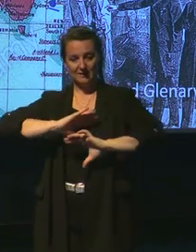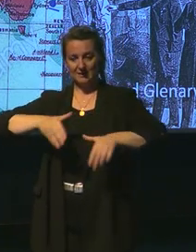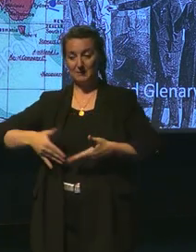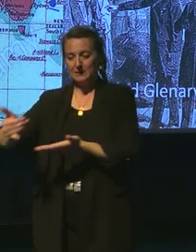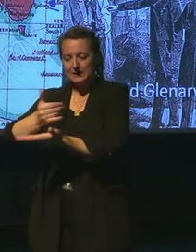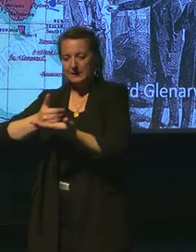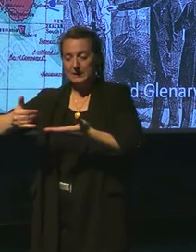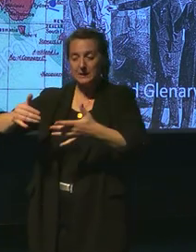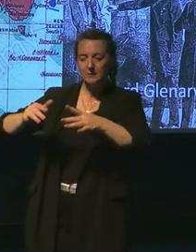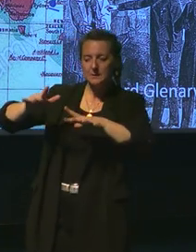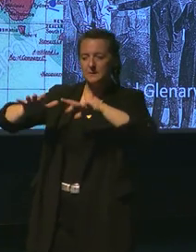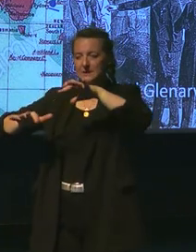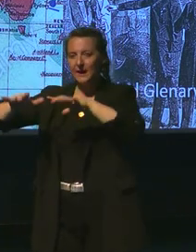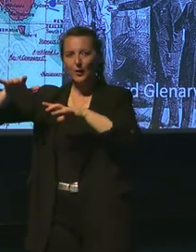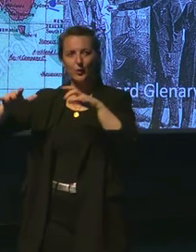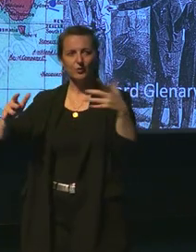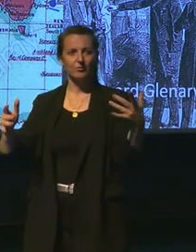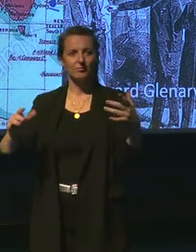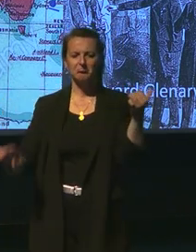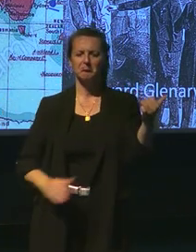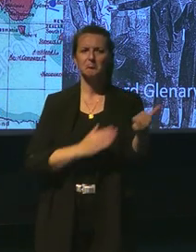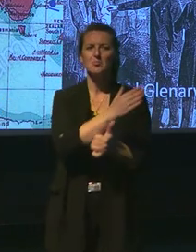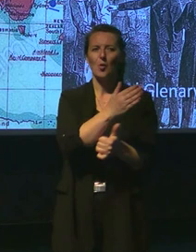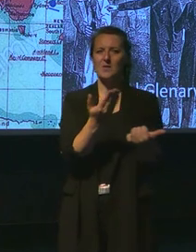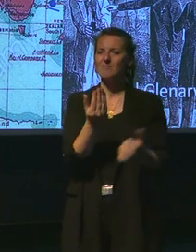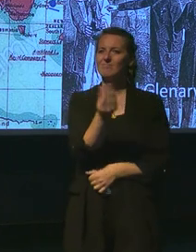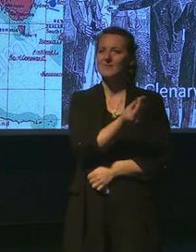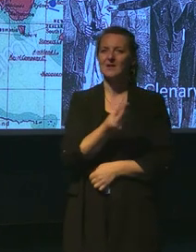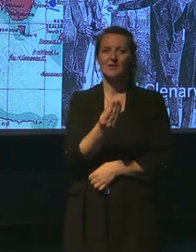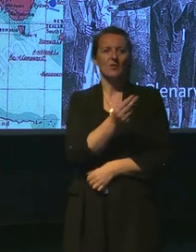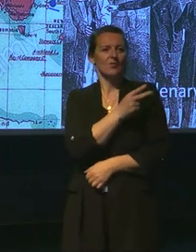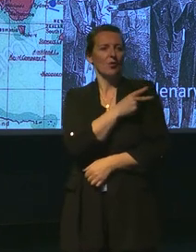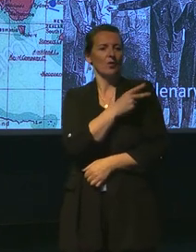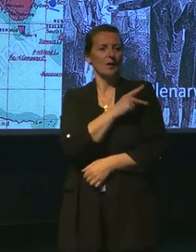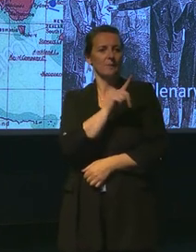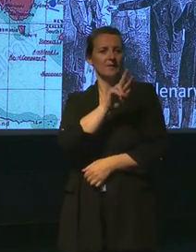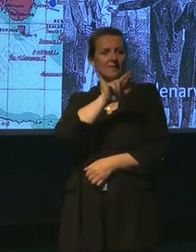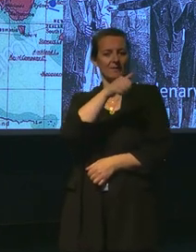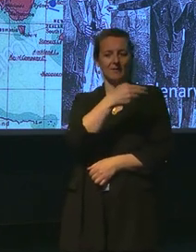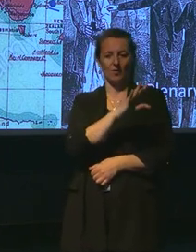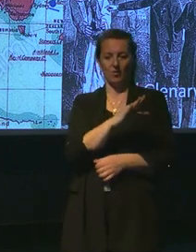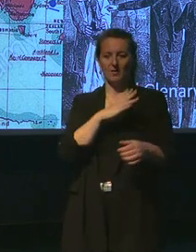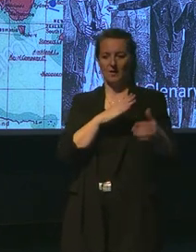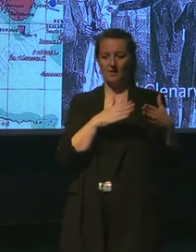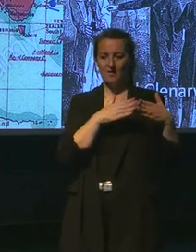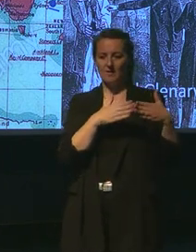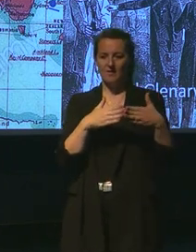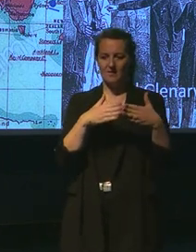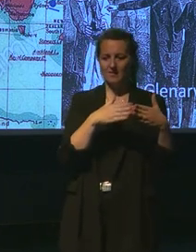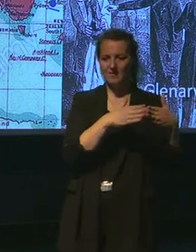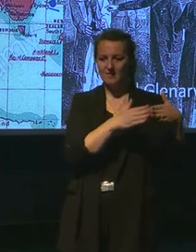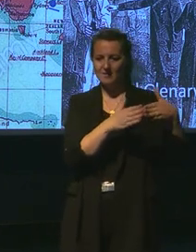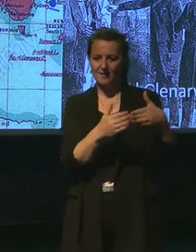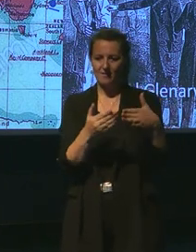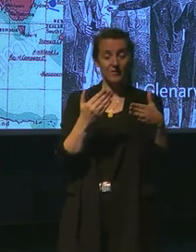Alors, c'est une des enfants du Capitaine Grand, à bord d'une navire d'un camp, qui est à la fois un navire à vapeur, mais aussi à voile.